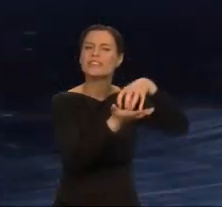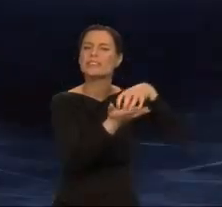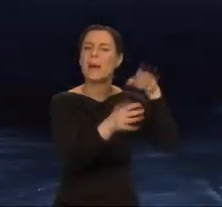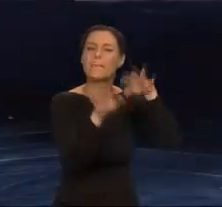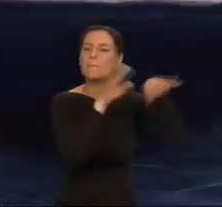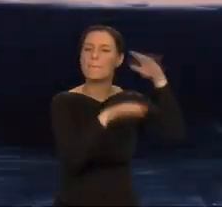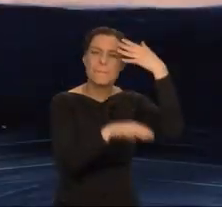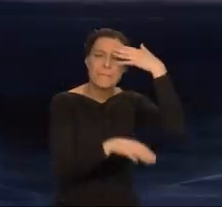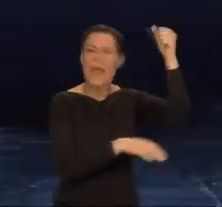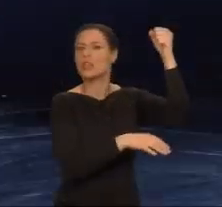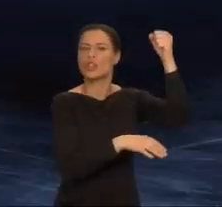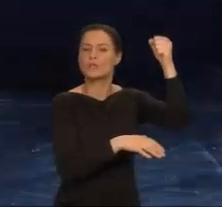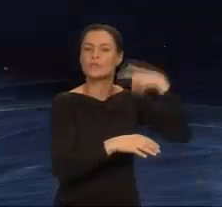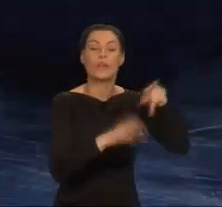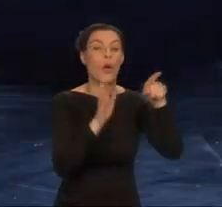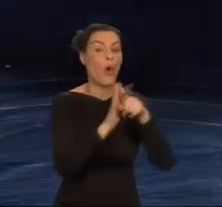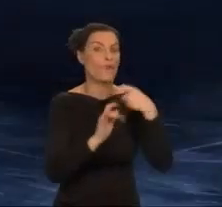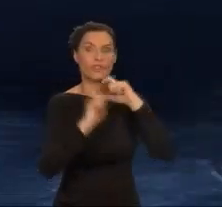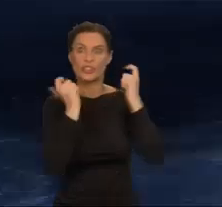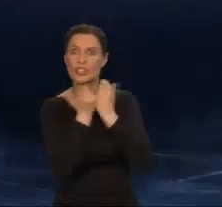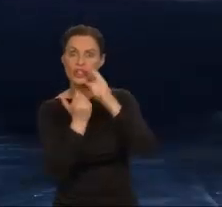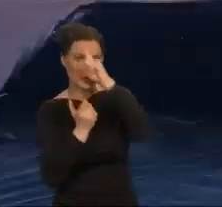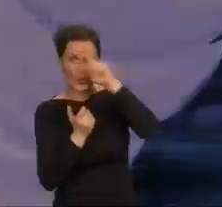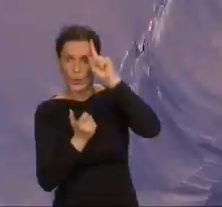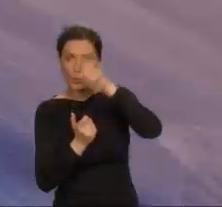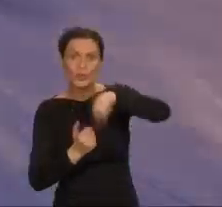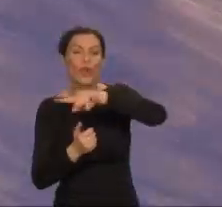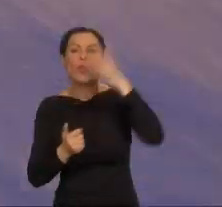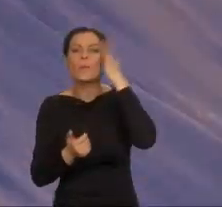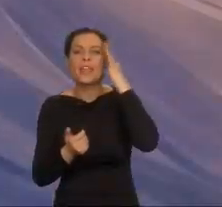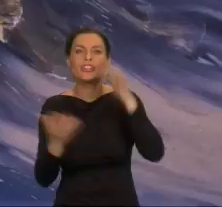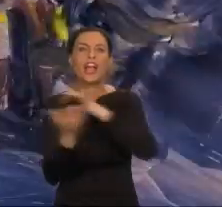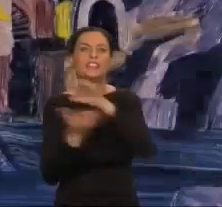Młodzieńcy z całego Ziemiomorza uczą się tam magii i czarów.